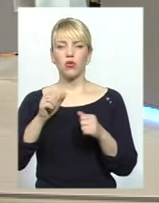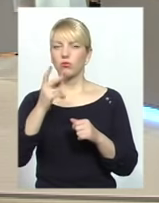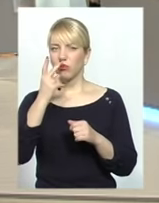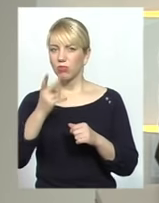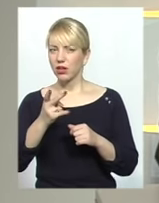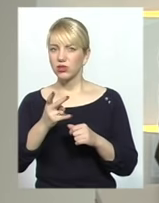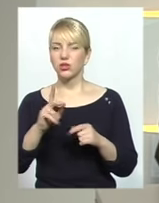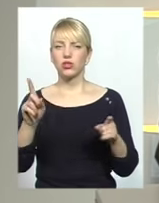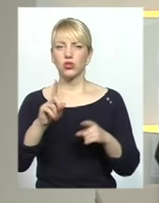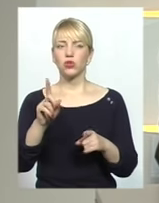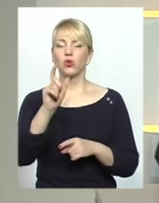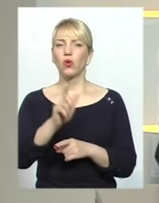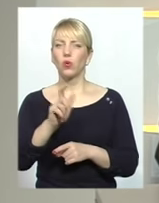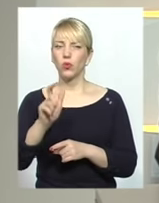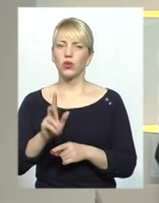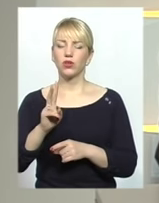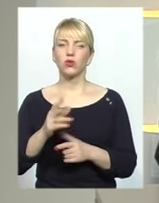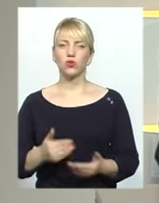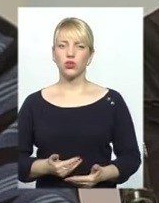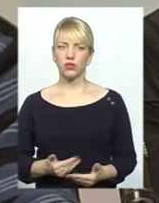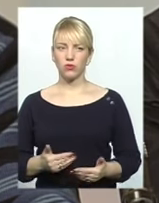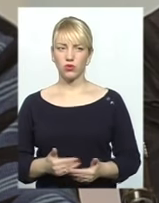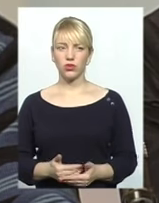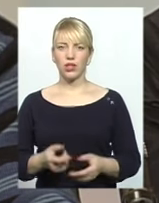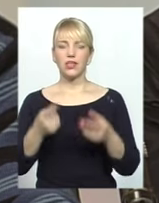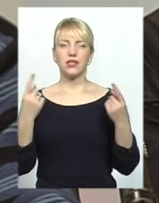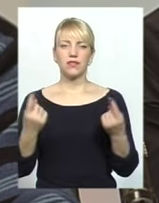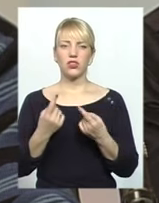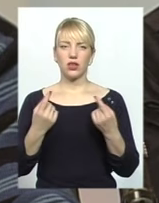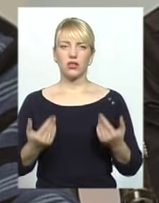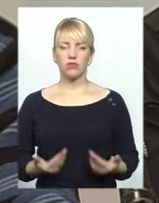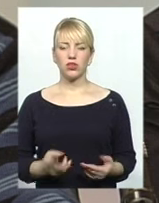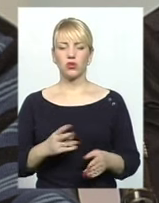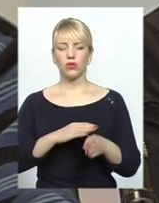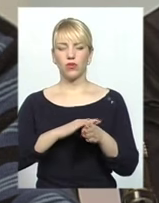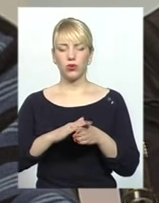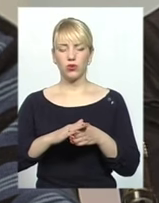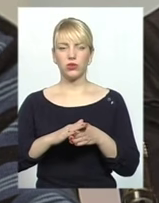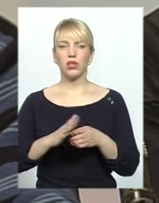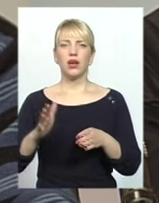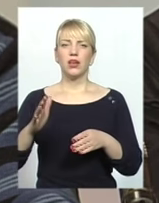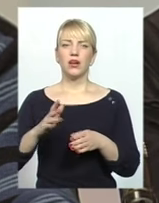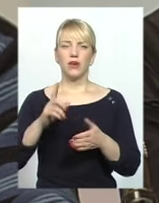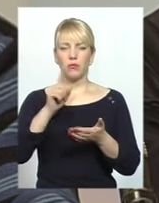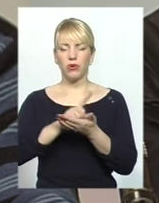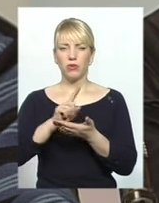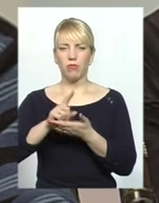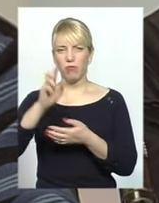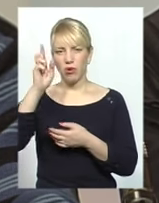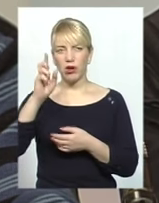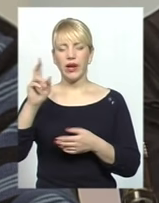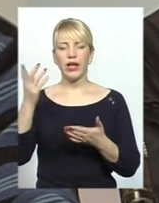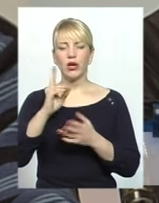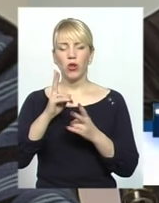люди, які живуть звичайним життям, які виконують повеління Бога, які бажають